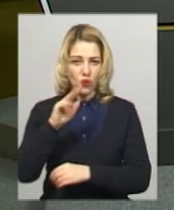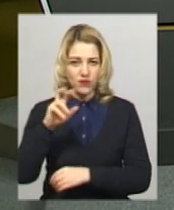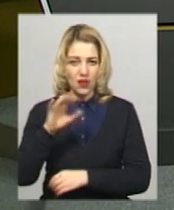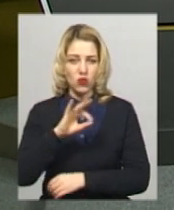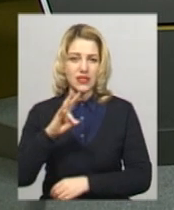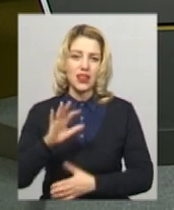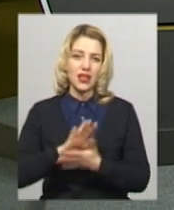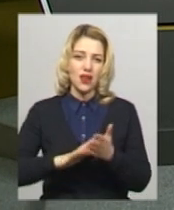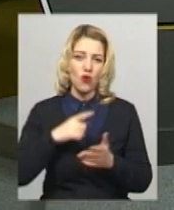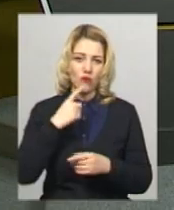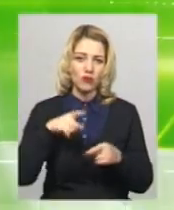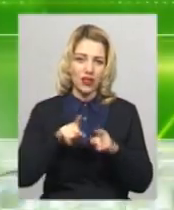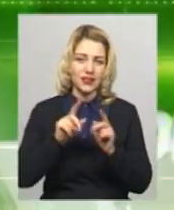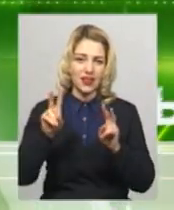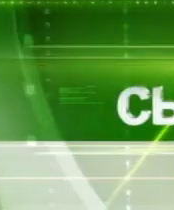говоримо про такі теми.